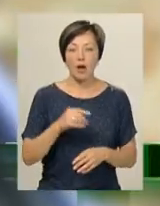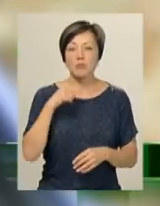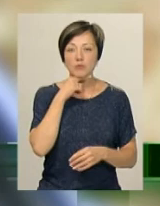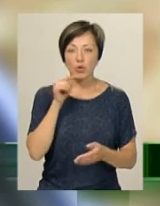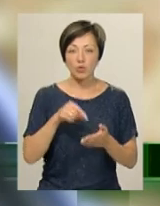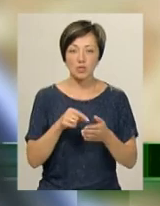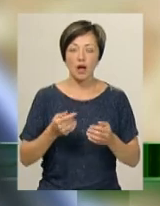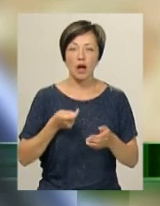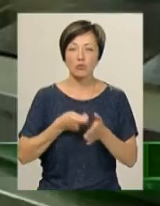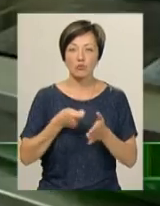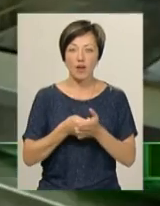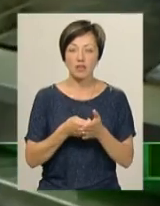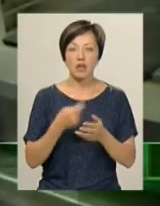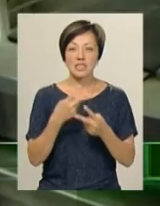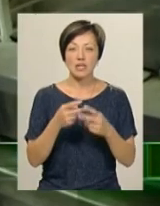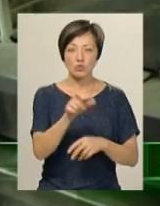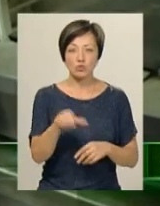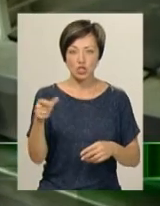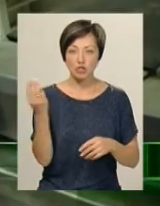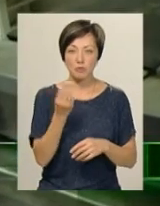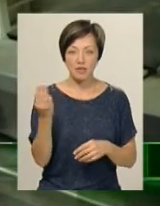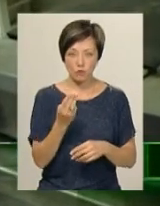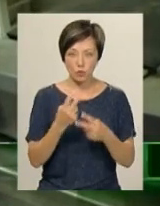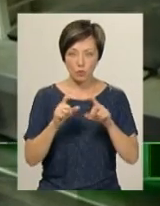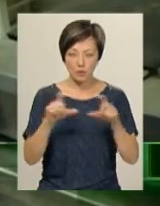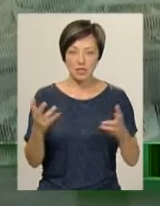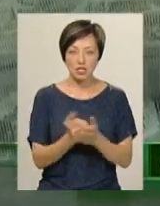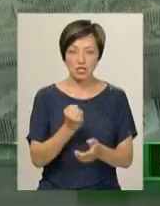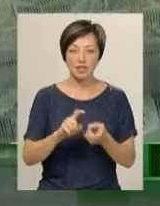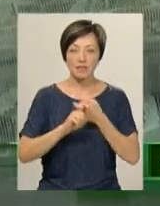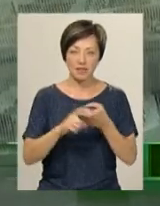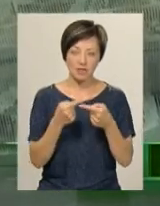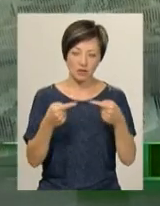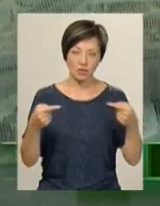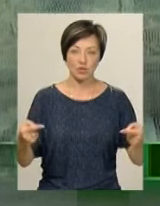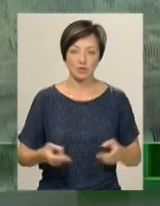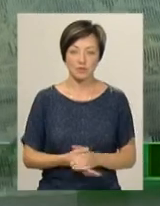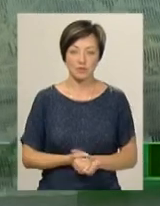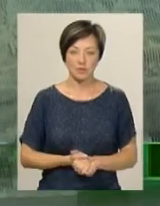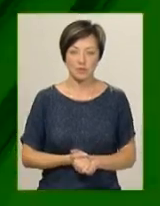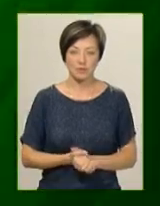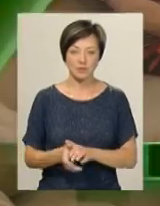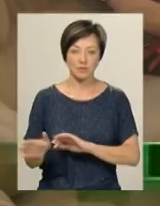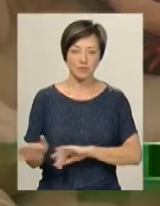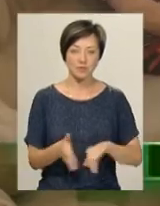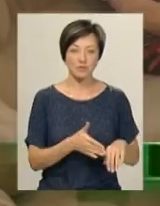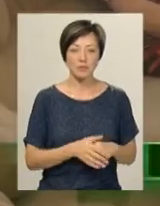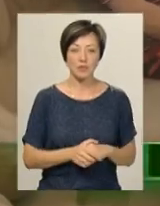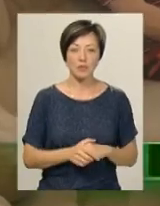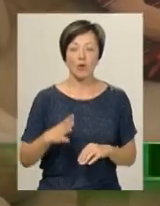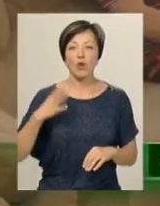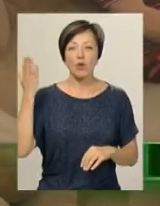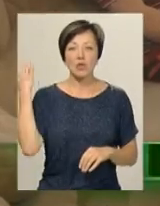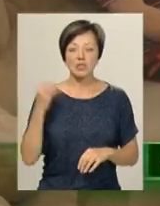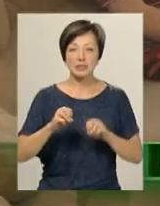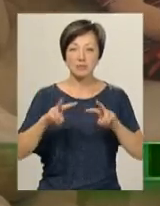харчування засуджених Шепетівської виправної колонії номер 98 знайшли сальмонелу та інші патогенні мікроорганізми. Колишній